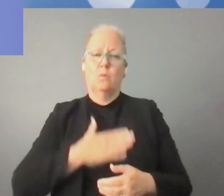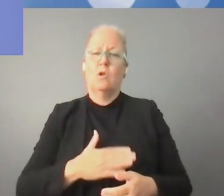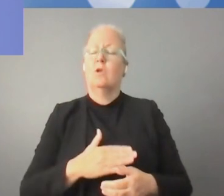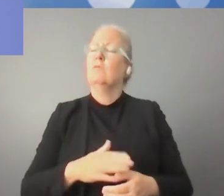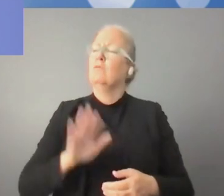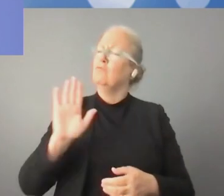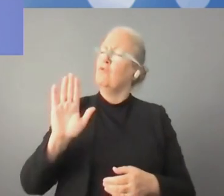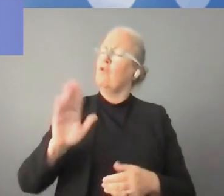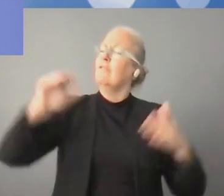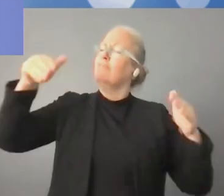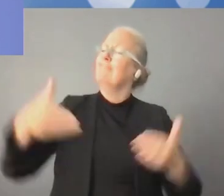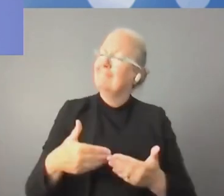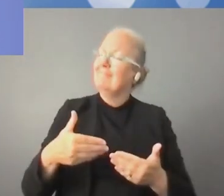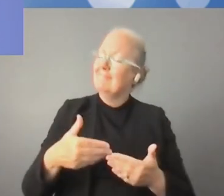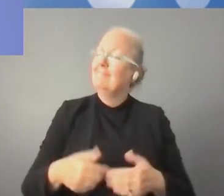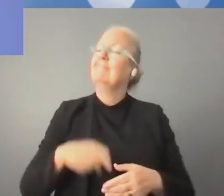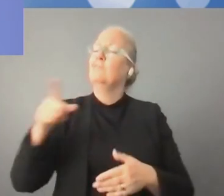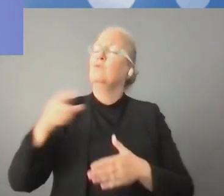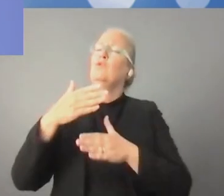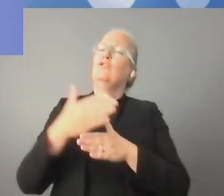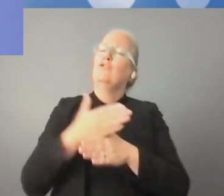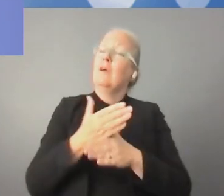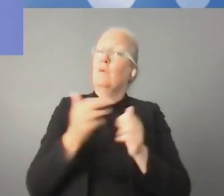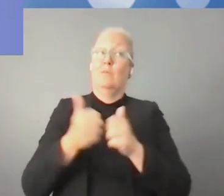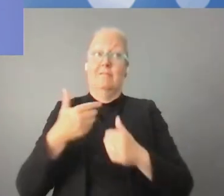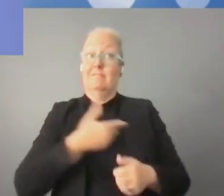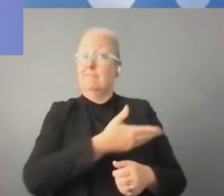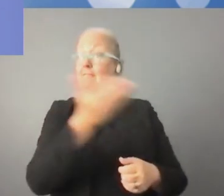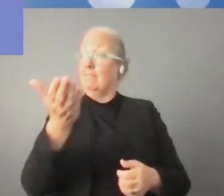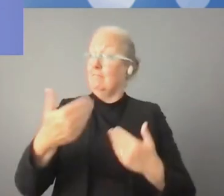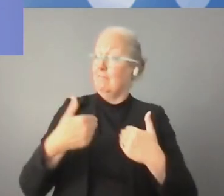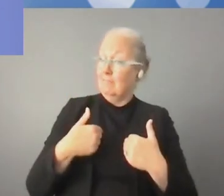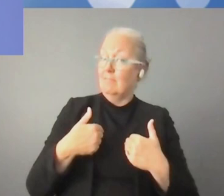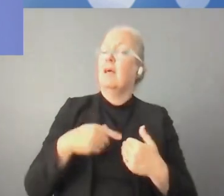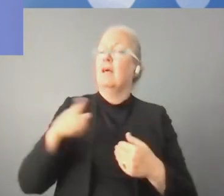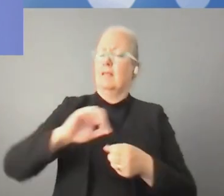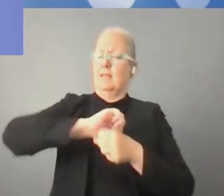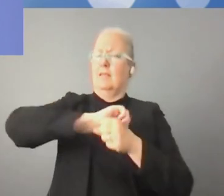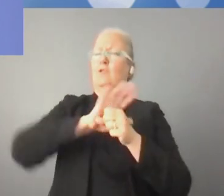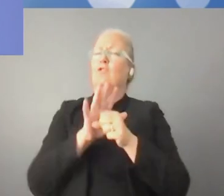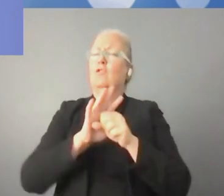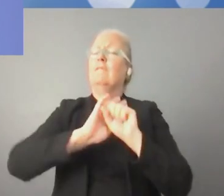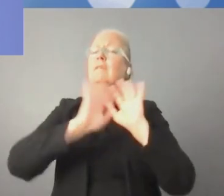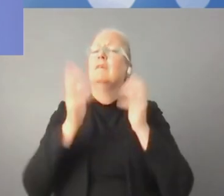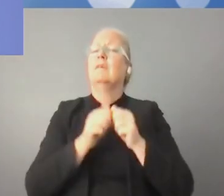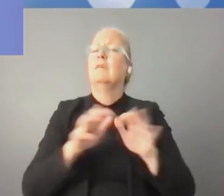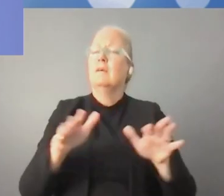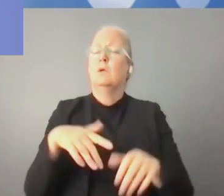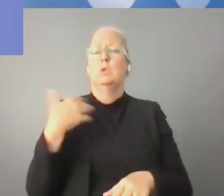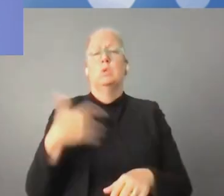سأعود قليلاً لكلمات المقدمة التي سمعنا منها في البداية. قال السيد